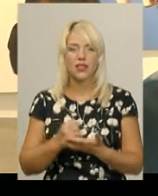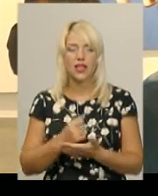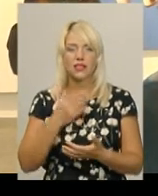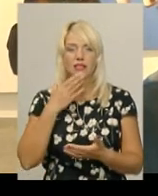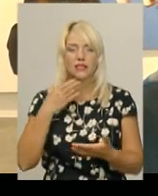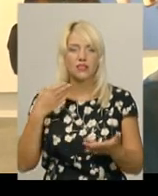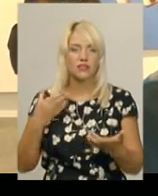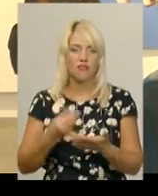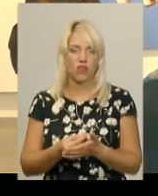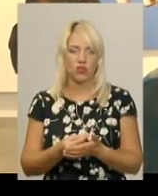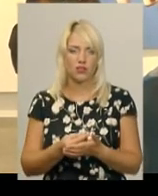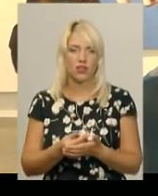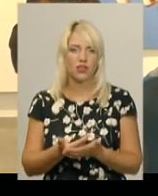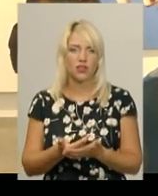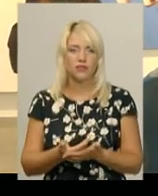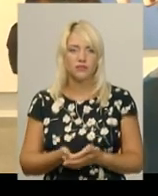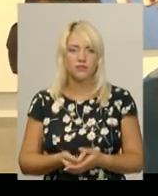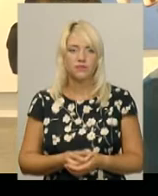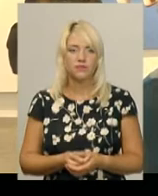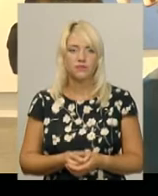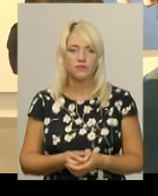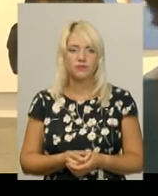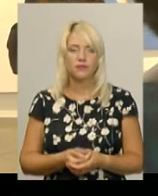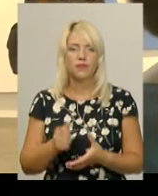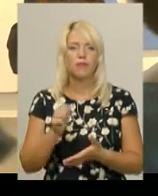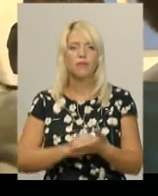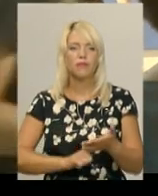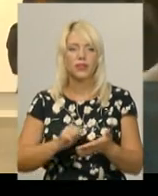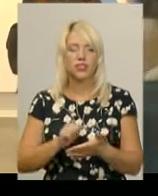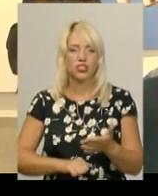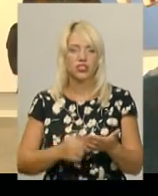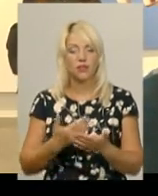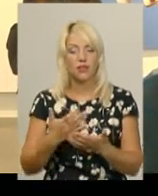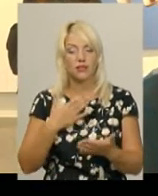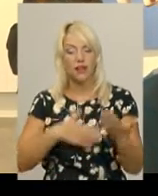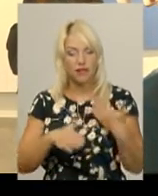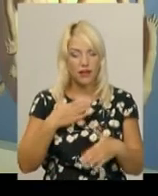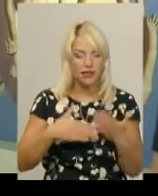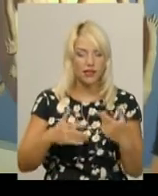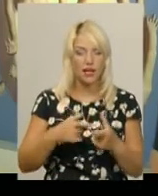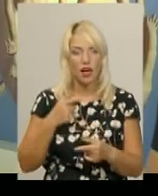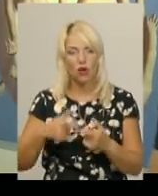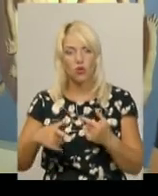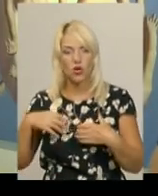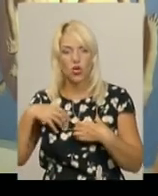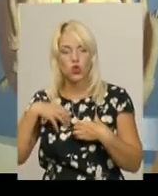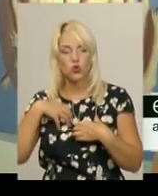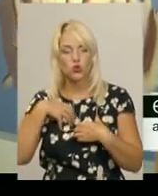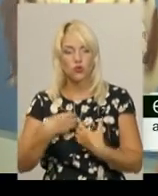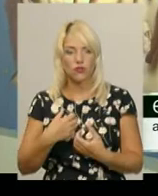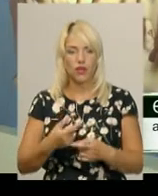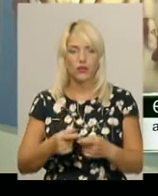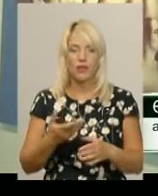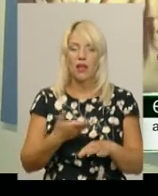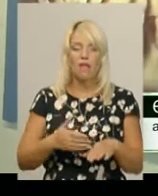причини радіти або причини сумувати. Дуже важко художнику знайти свій